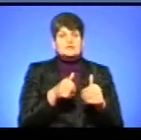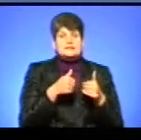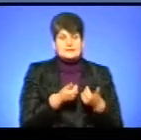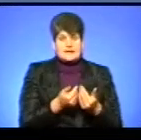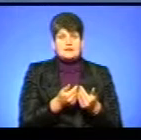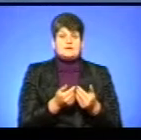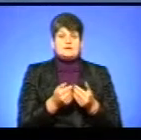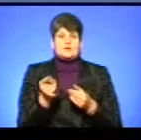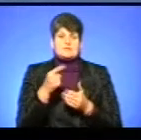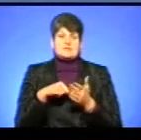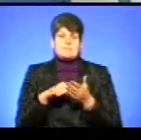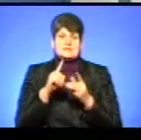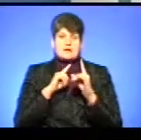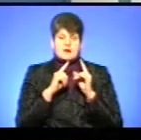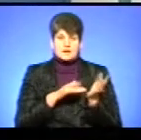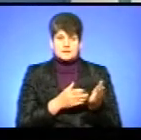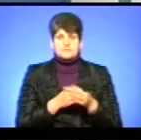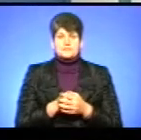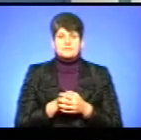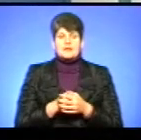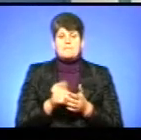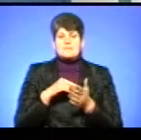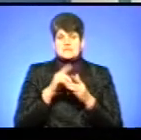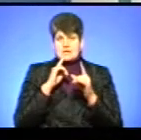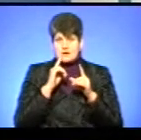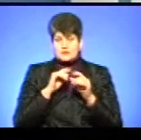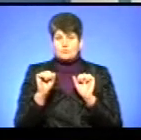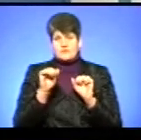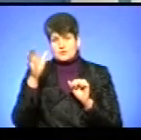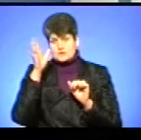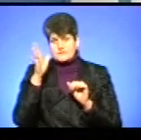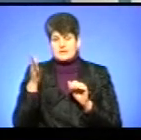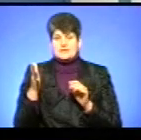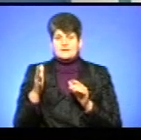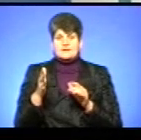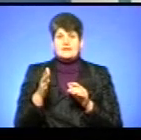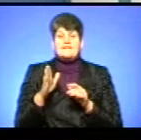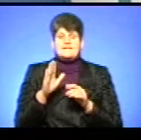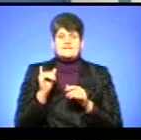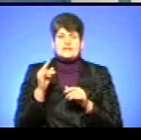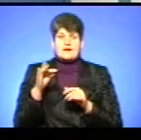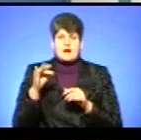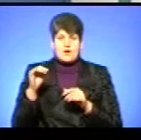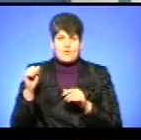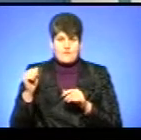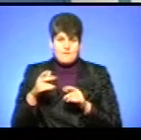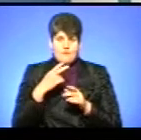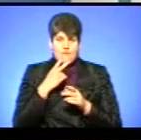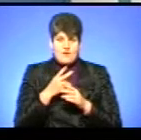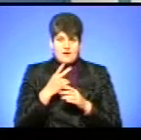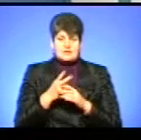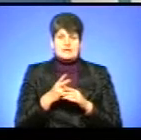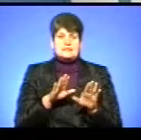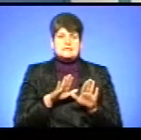Тернопільської міської ради. І тим не менше Тернопільська міська рада, зокрема Управління освіти і науки, відреагувала. Проте заступниця